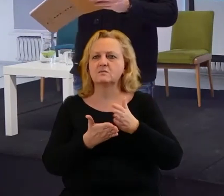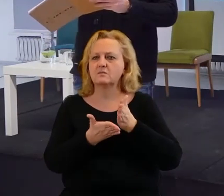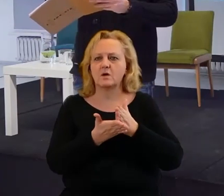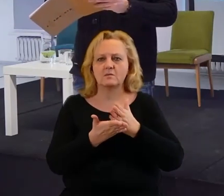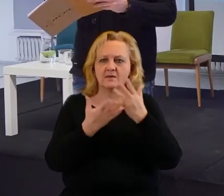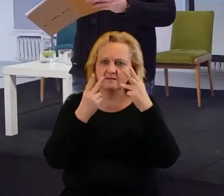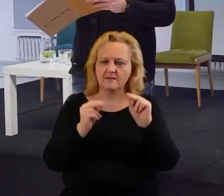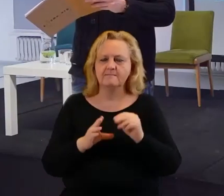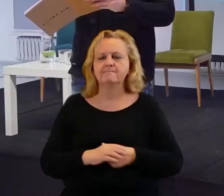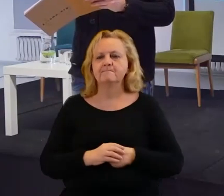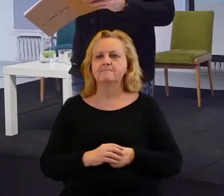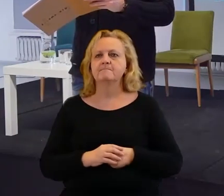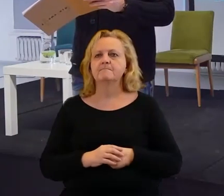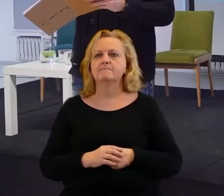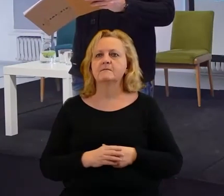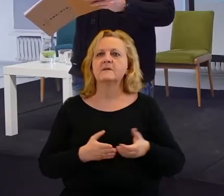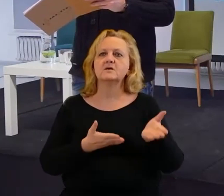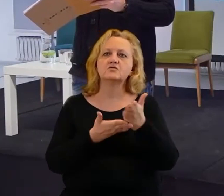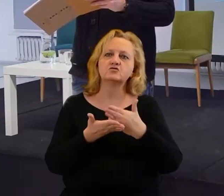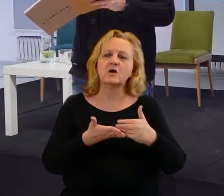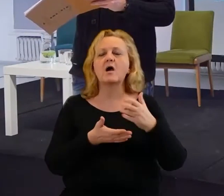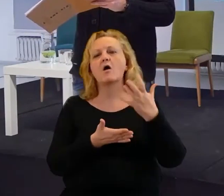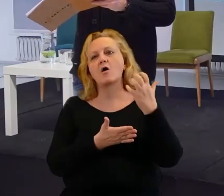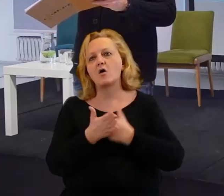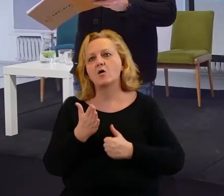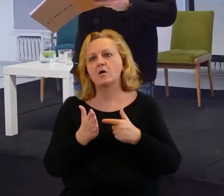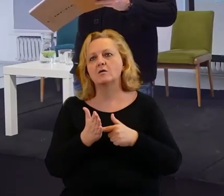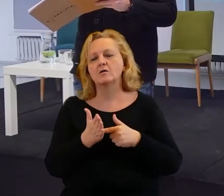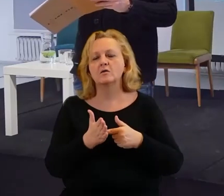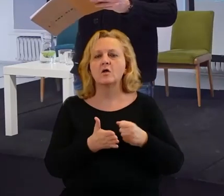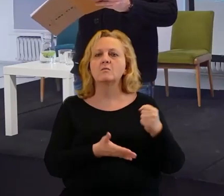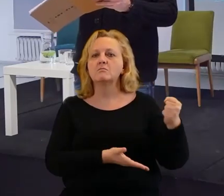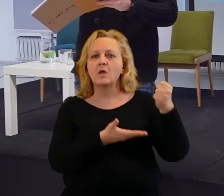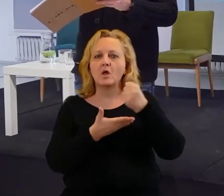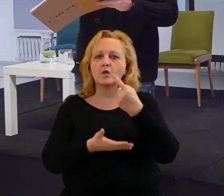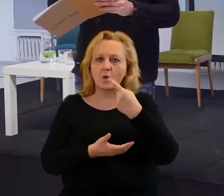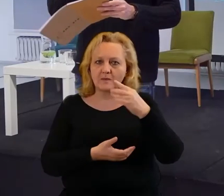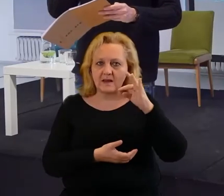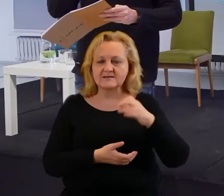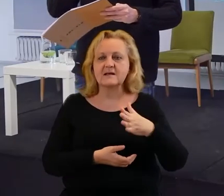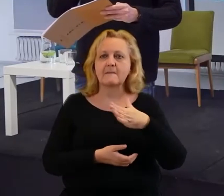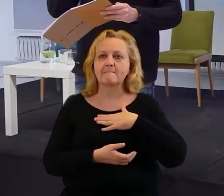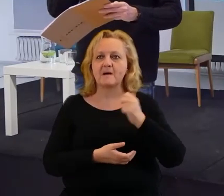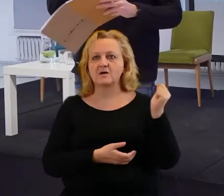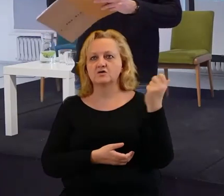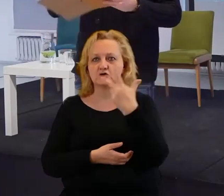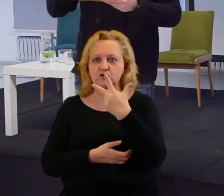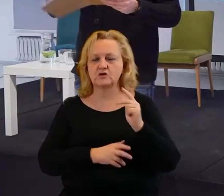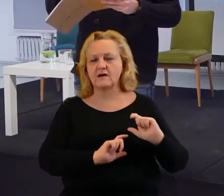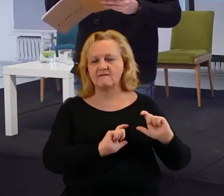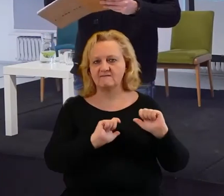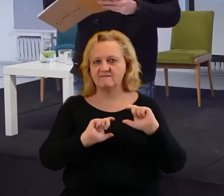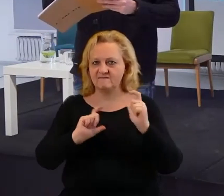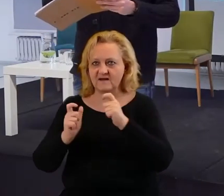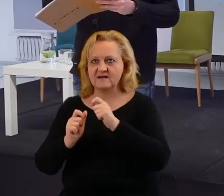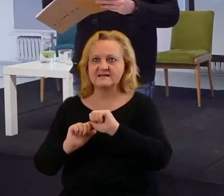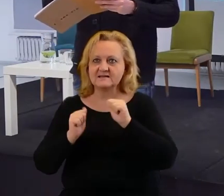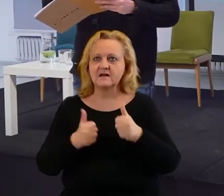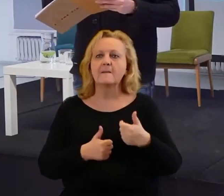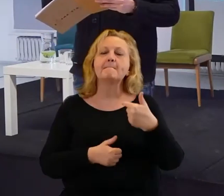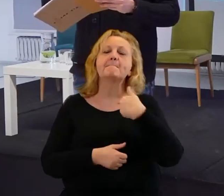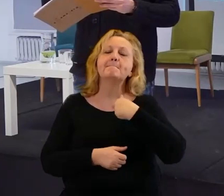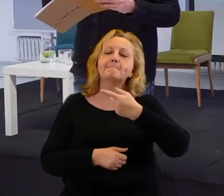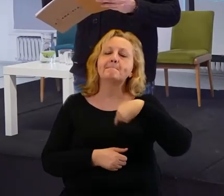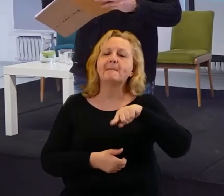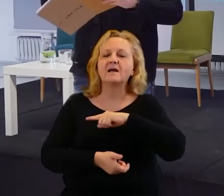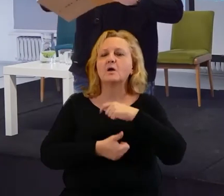pomocy. Szczątkowo korzystamy z dotacji. Mamy trzy takie stałe też wydarzenia, bo my nie bazujemy tylko na tym, że robimy,